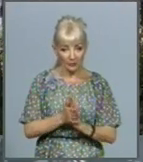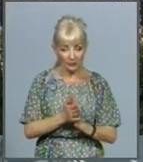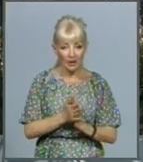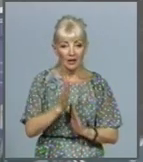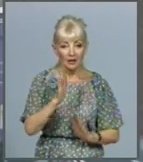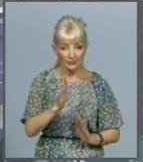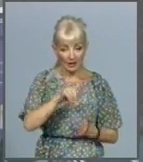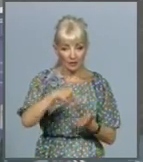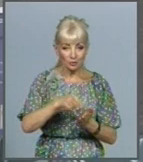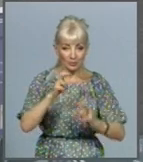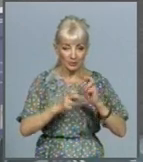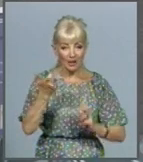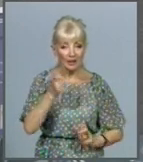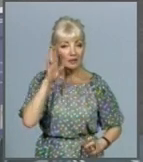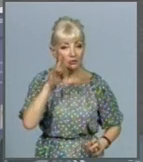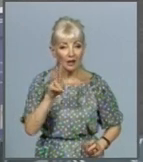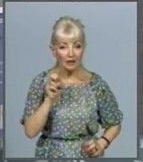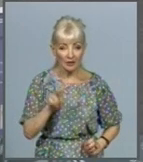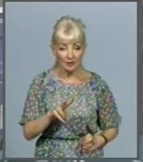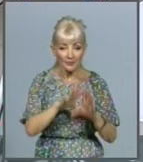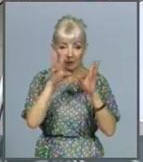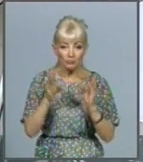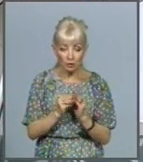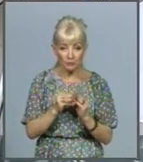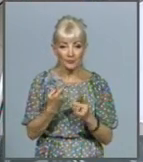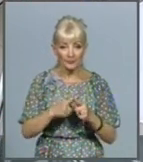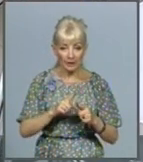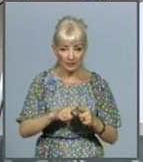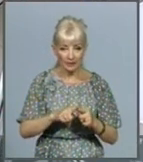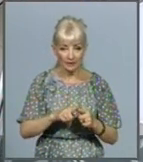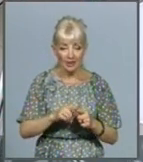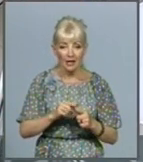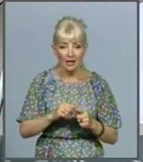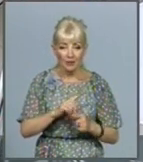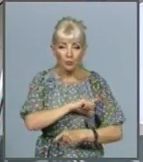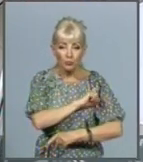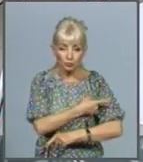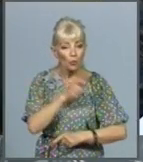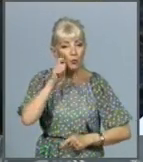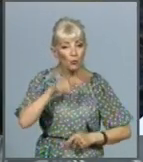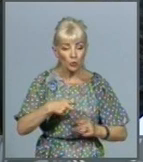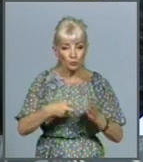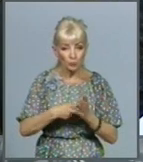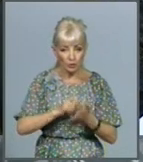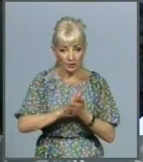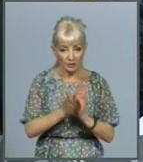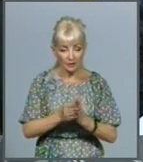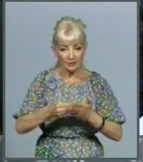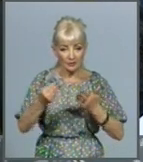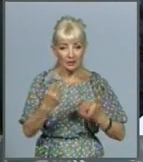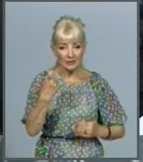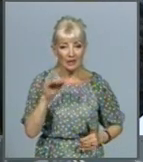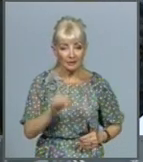Харківводоканалу. Загалом через потужності Укрпочти та відділи підприємства укладено близько 100 тисяч договорів нового